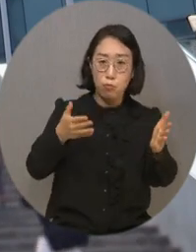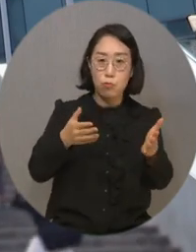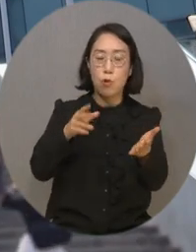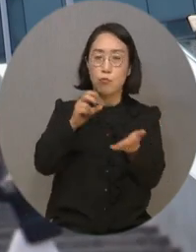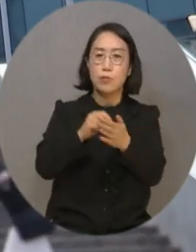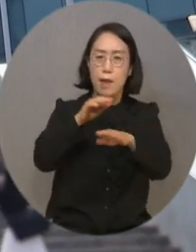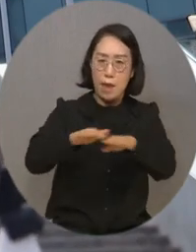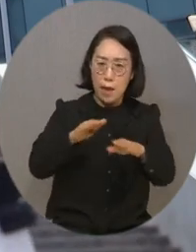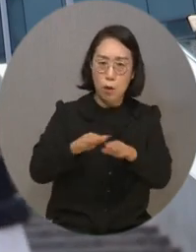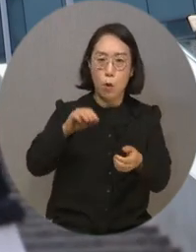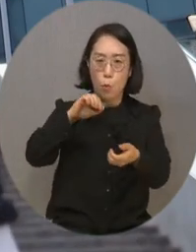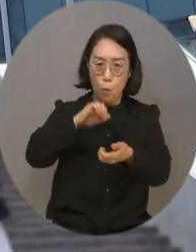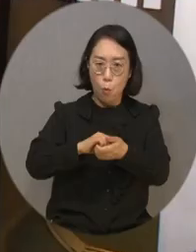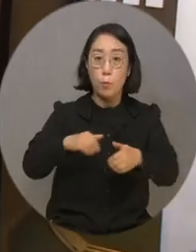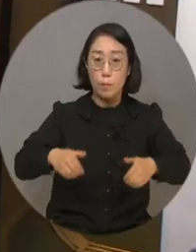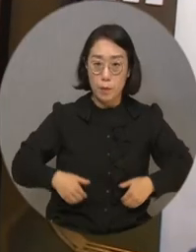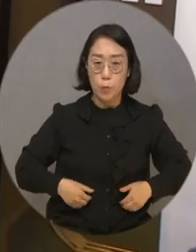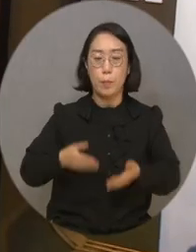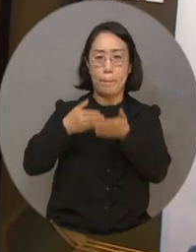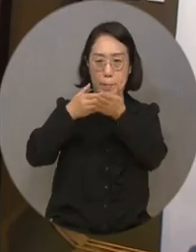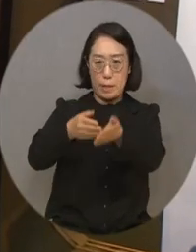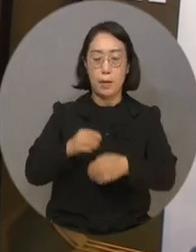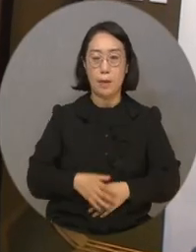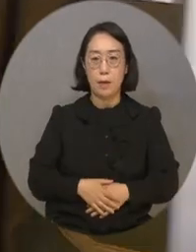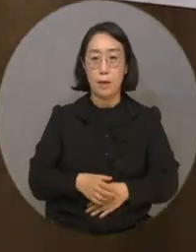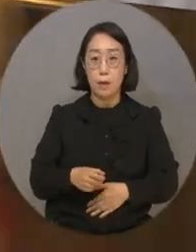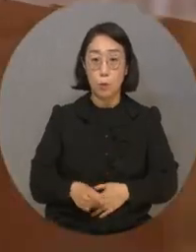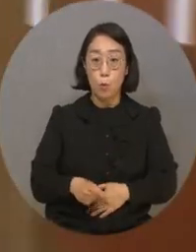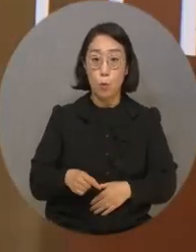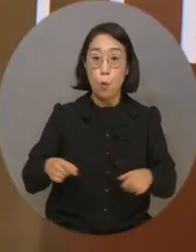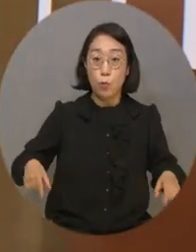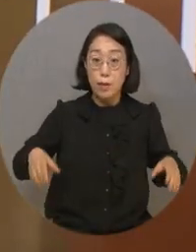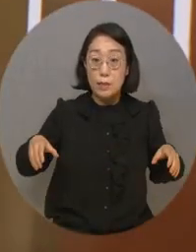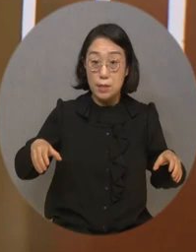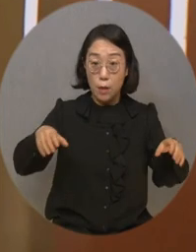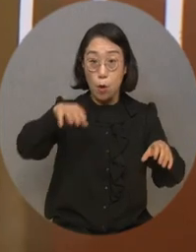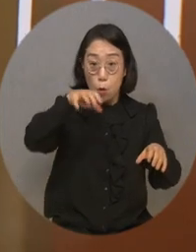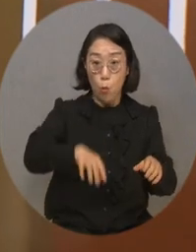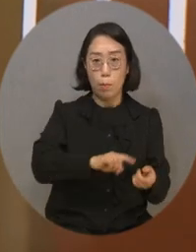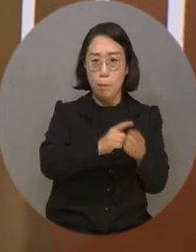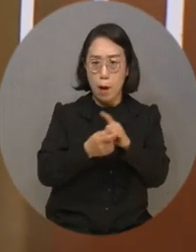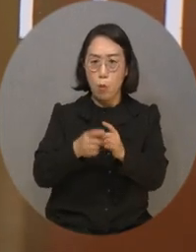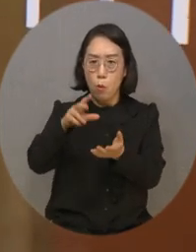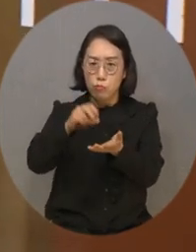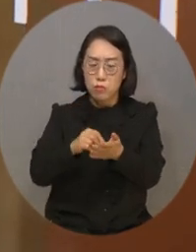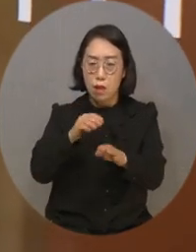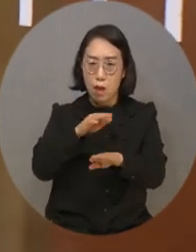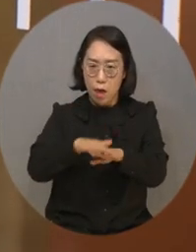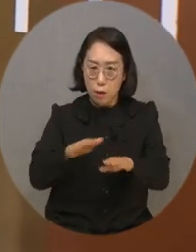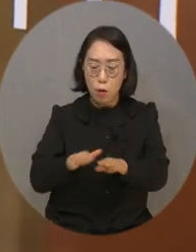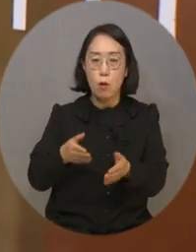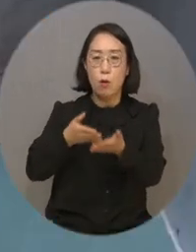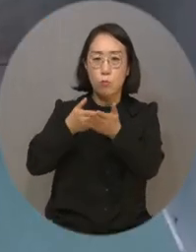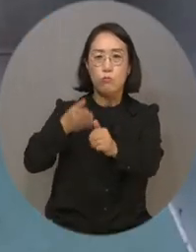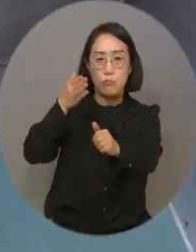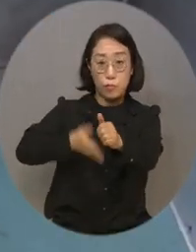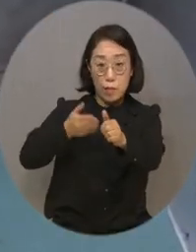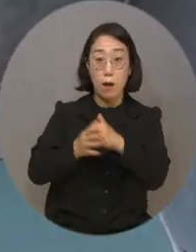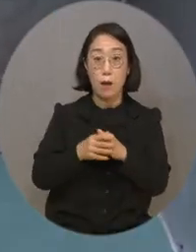대책을 마련토록 요청했습니다. 또한 수동 휠체어 좌석의 일반석 전환 문제도 해결하도록 요청하고,